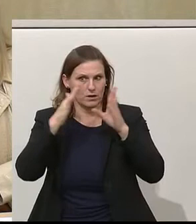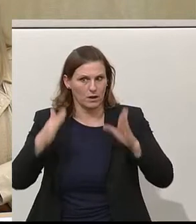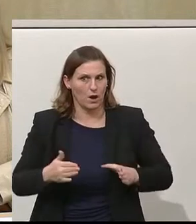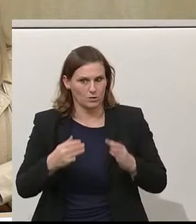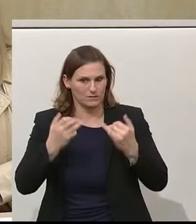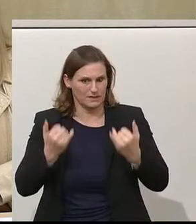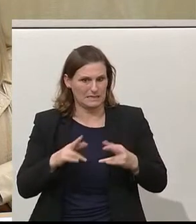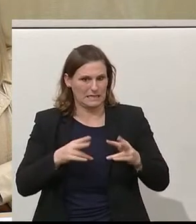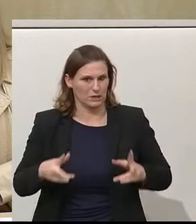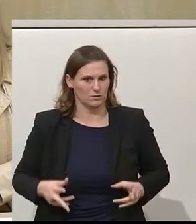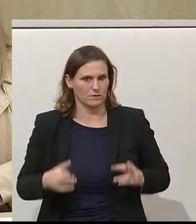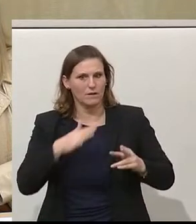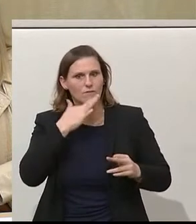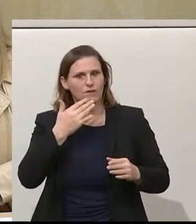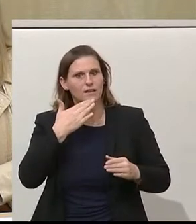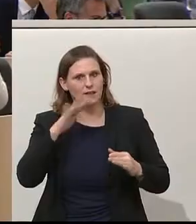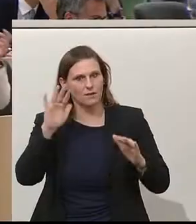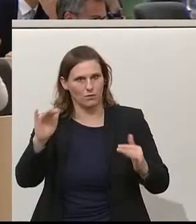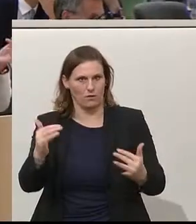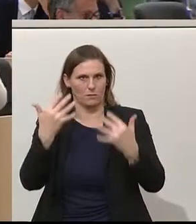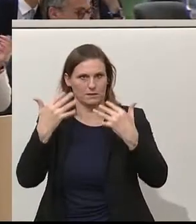Legislaturperiode. Vielen Dank für die Aufmerksamkeit.